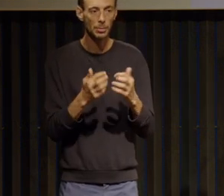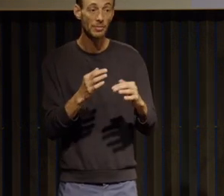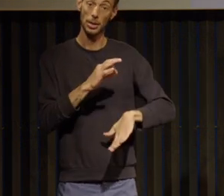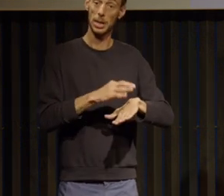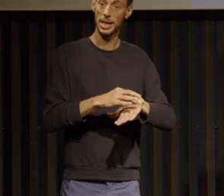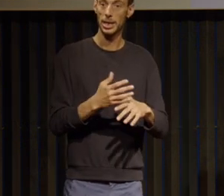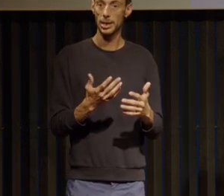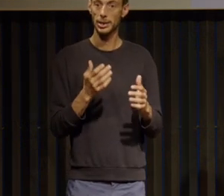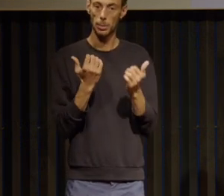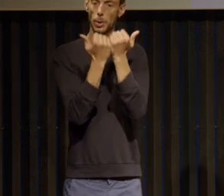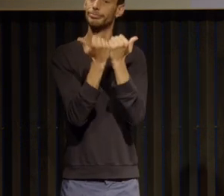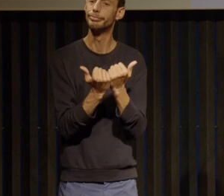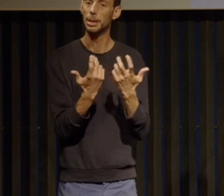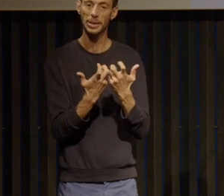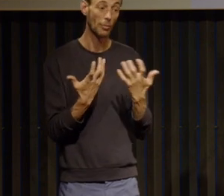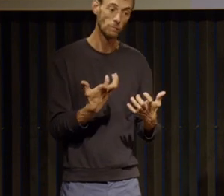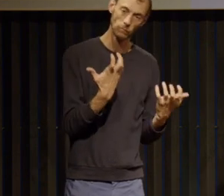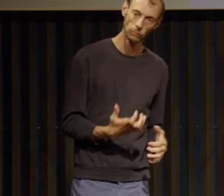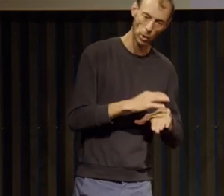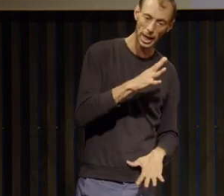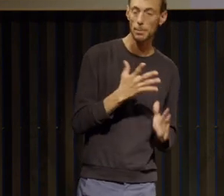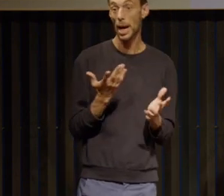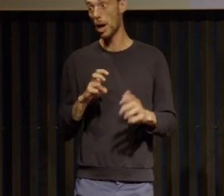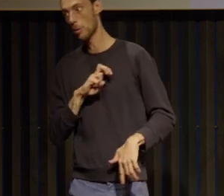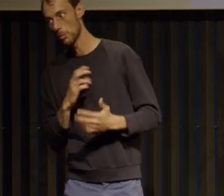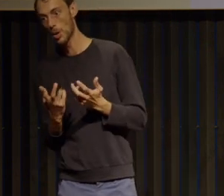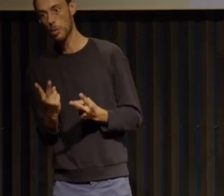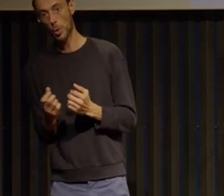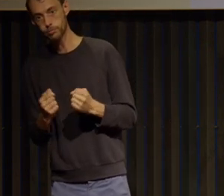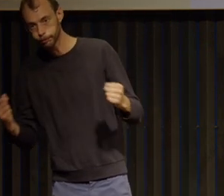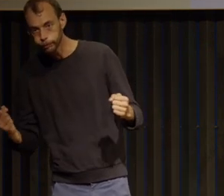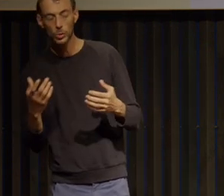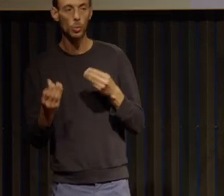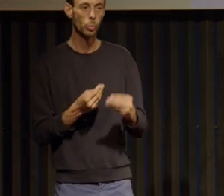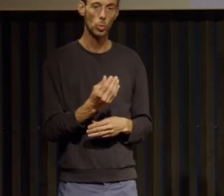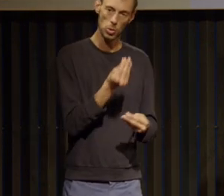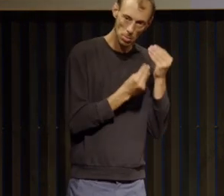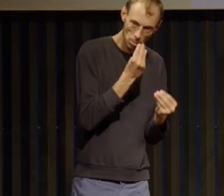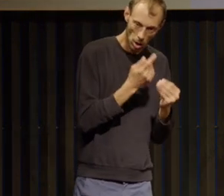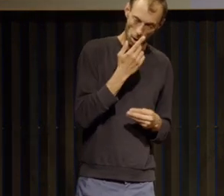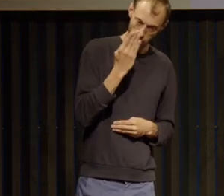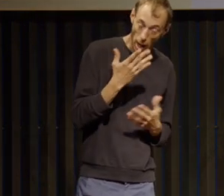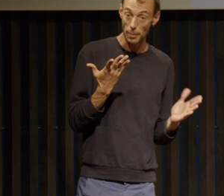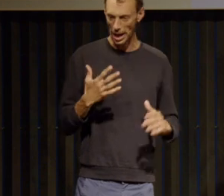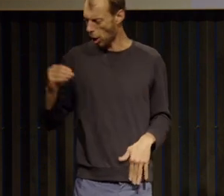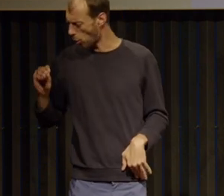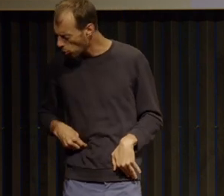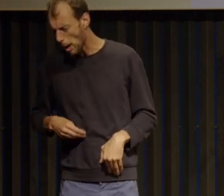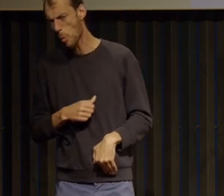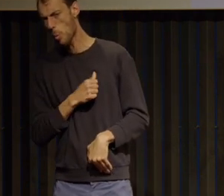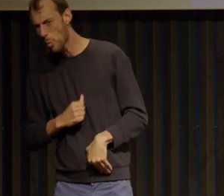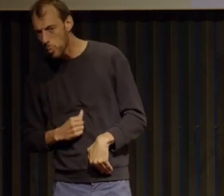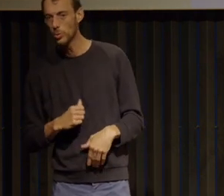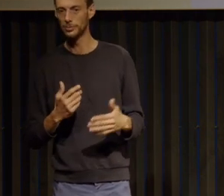guérir mais en même temps d'avoir peur de reprendre du poids la culpabilité qu'on a à manger qui est absolument affreuse en fait tous ces aspects très spécifiques de la